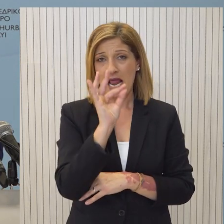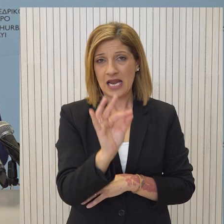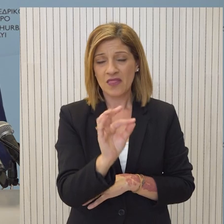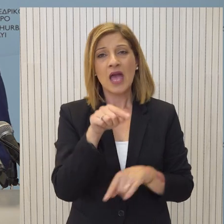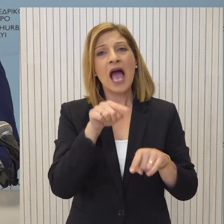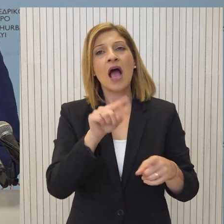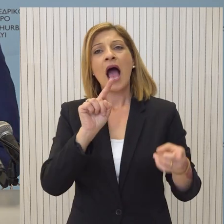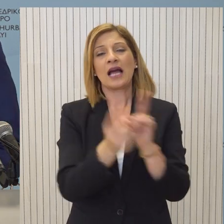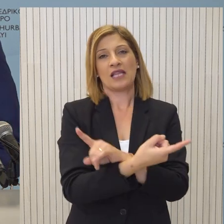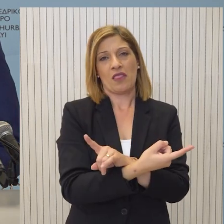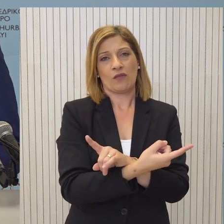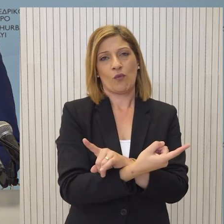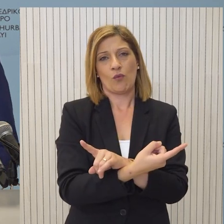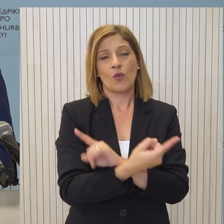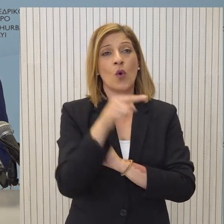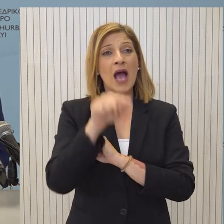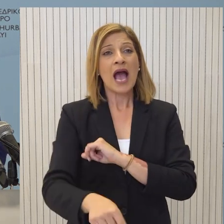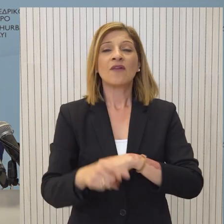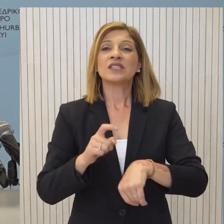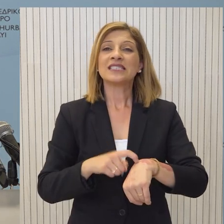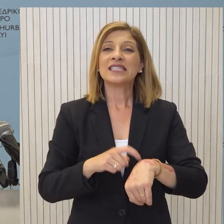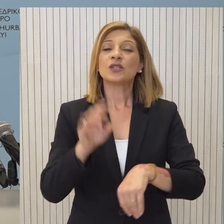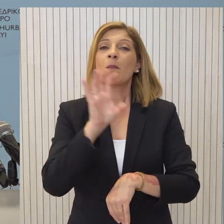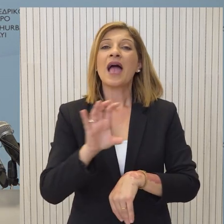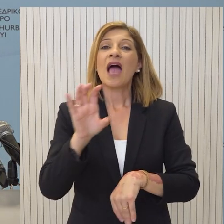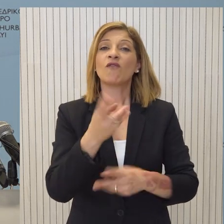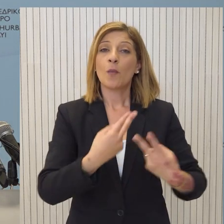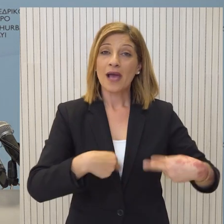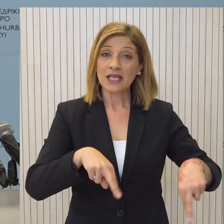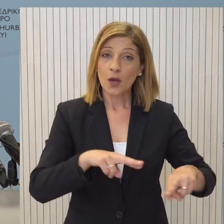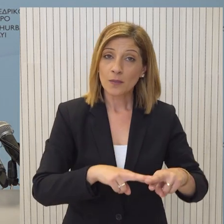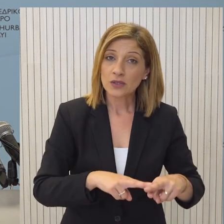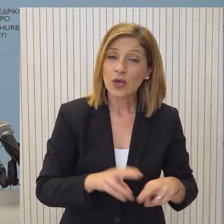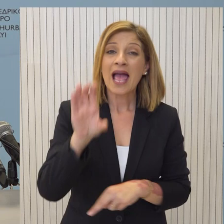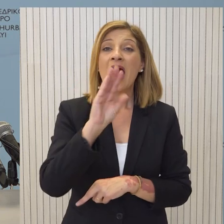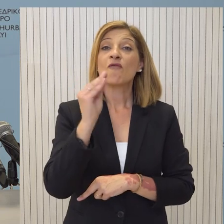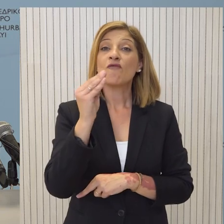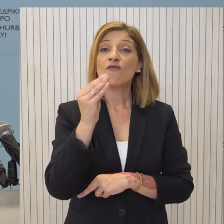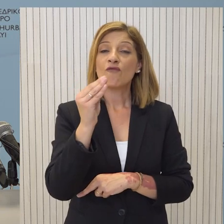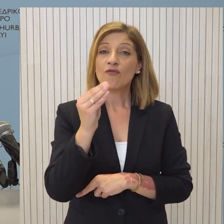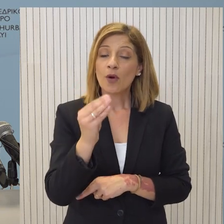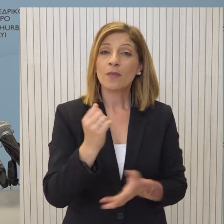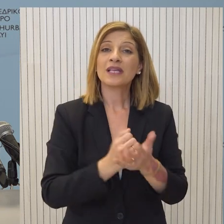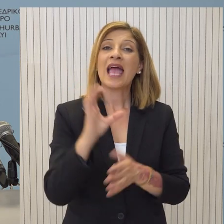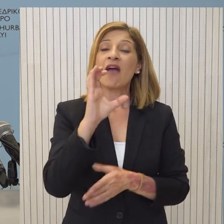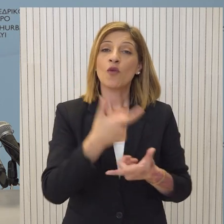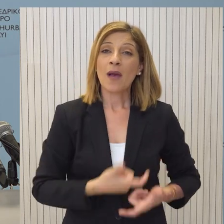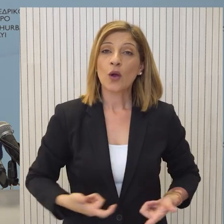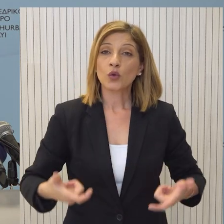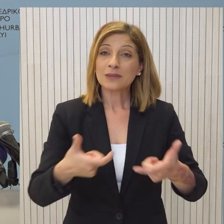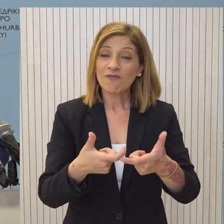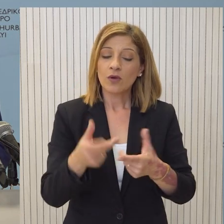Είναι ακριβώς το αντίθετο που συμβαίνει. Αυτή την στιγμή η Ευρωπαϊκή Επιτροπή, το Ευρωπαϊκό Κοινοβούλιο αλλά και το Ευρωπαϊκό Συμβούλιο